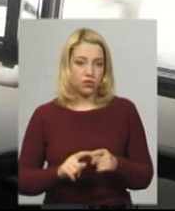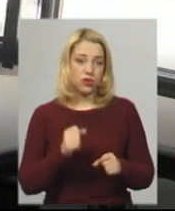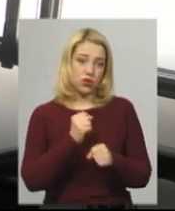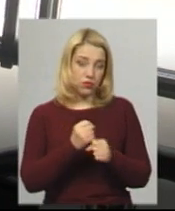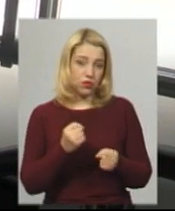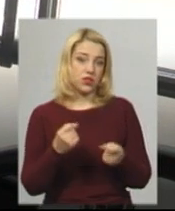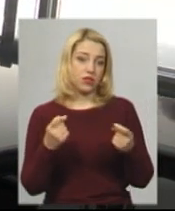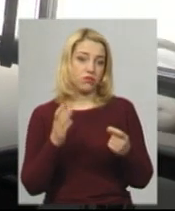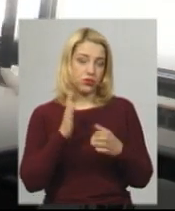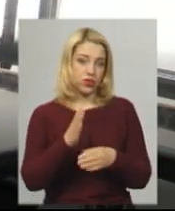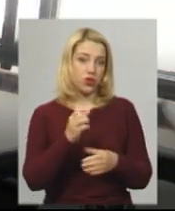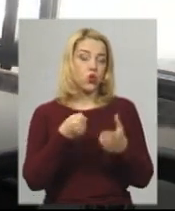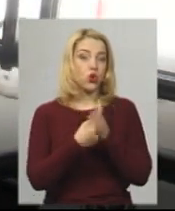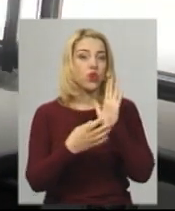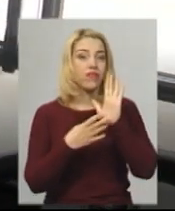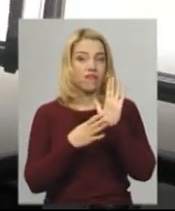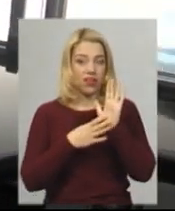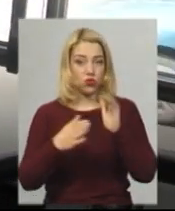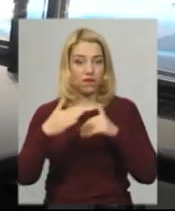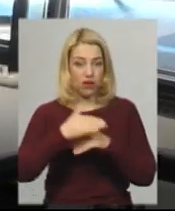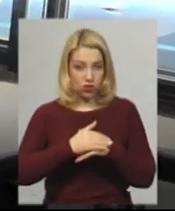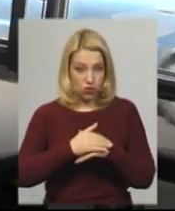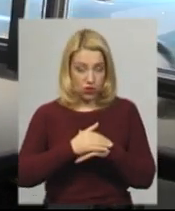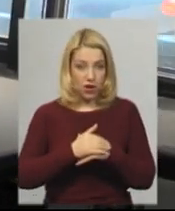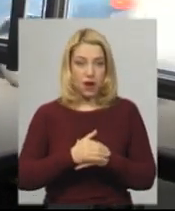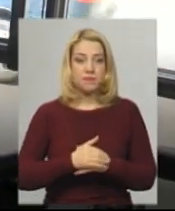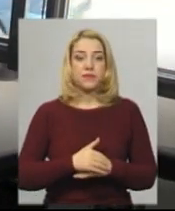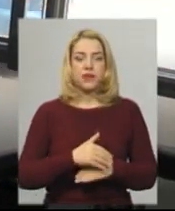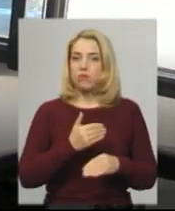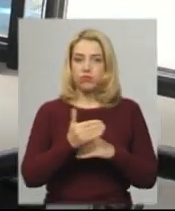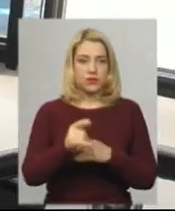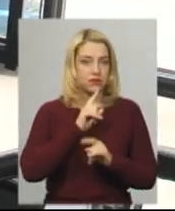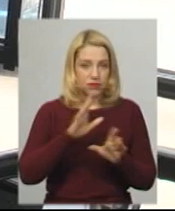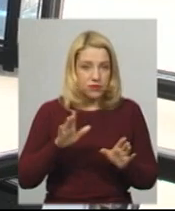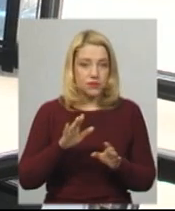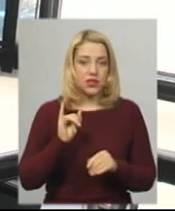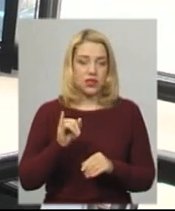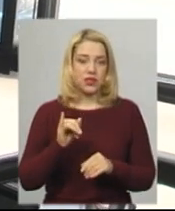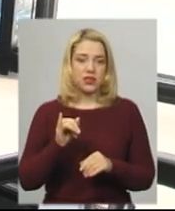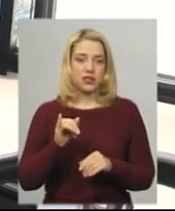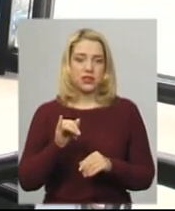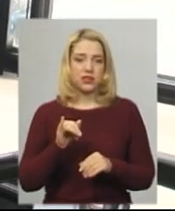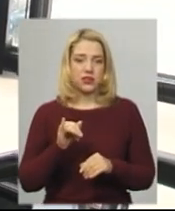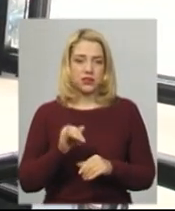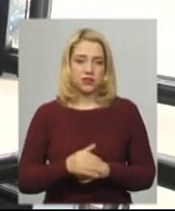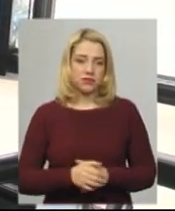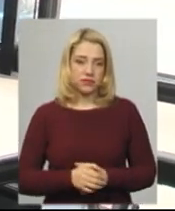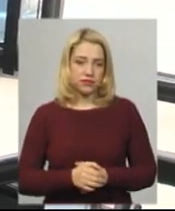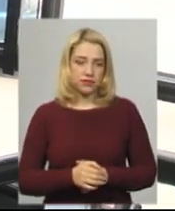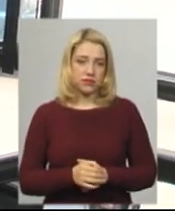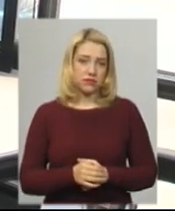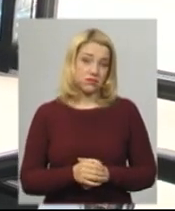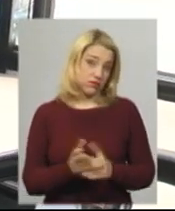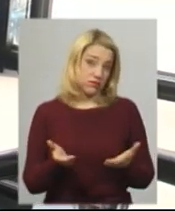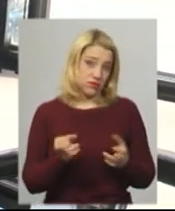їздимо до 9-ї години вечора, не пізніше маємо з'їхати. І, в принципі,